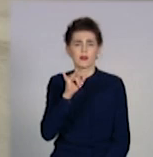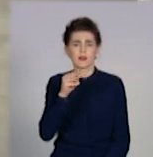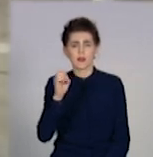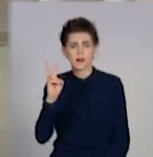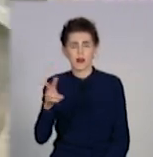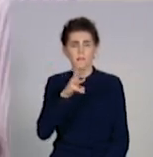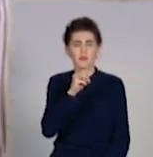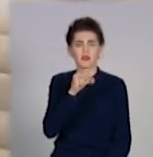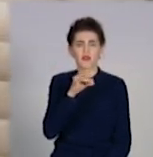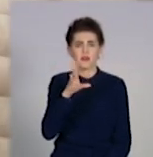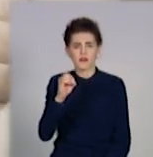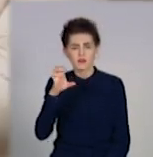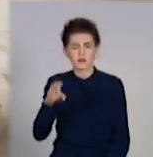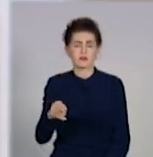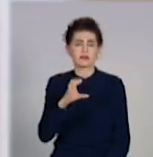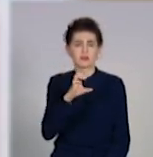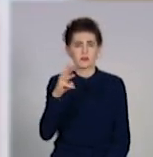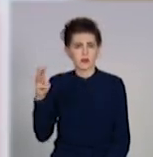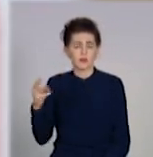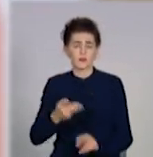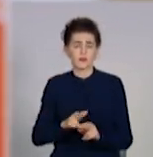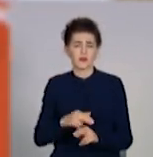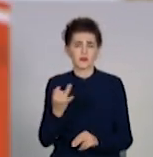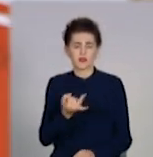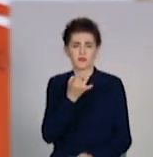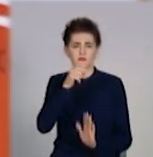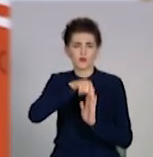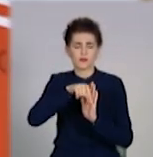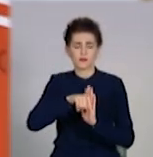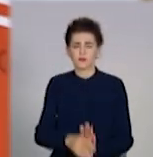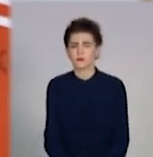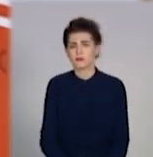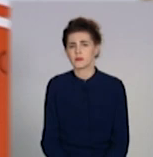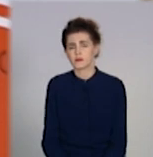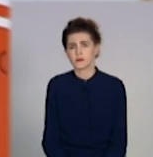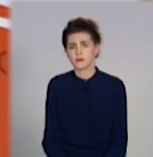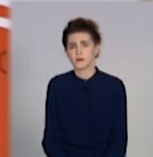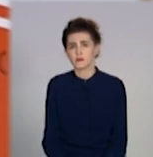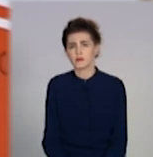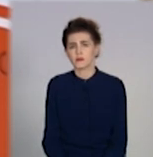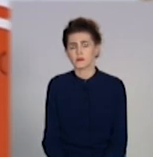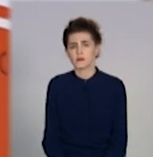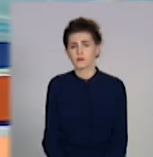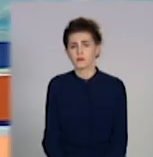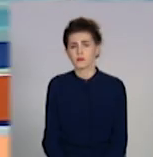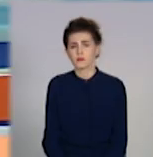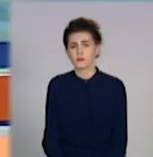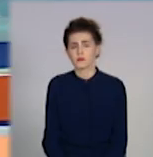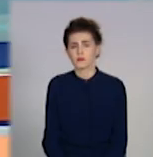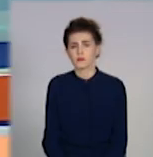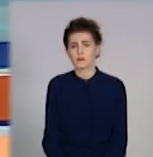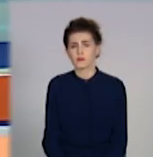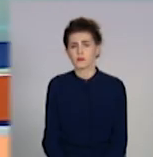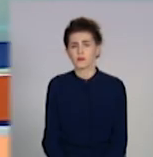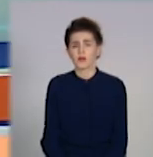інших активів «СЄМ». Наталія Фармус, Ростислав Сисоєв, Тарас Іванків для телеканалу «Донбас».